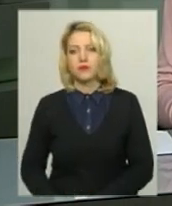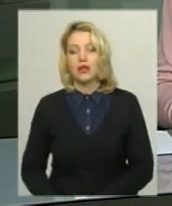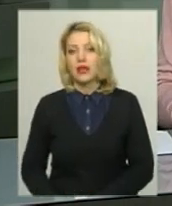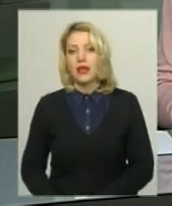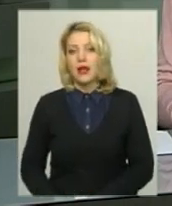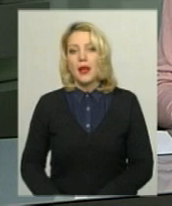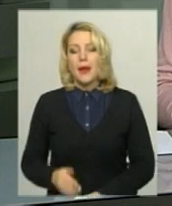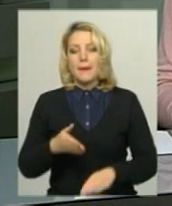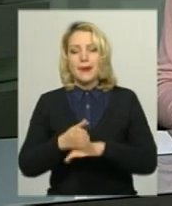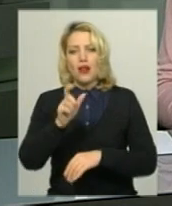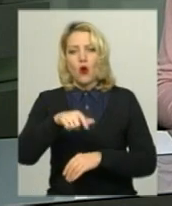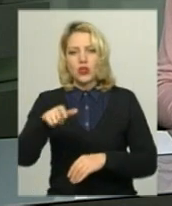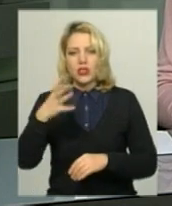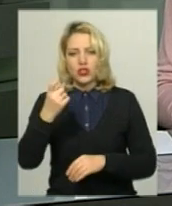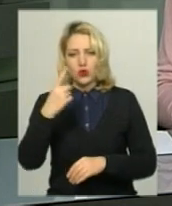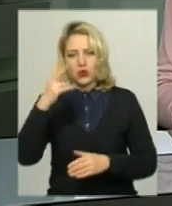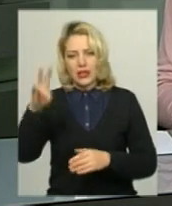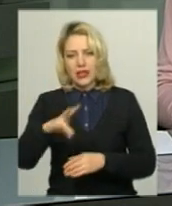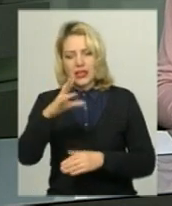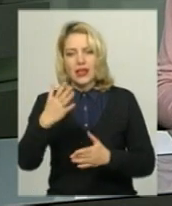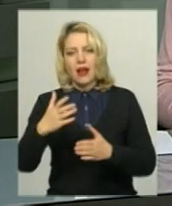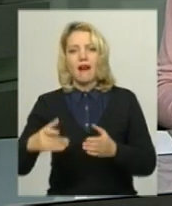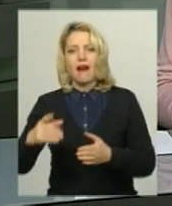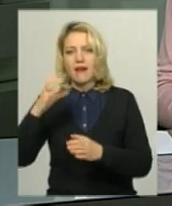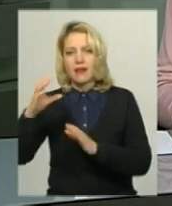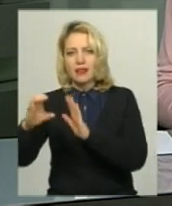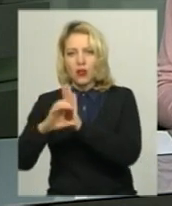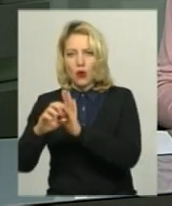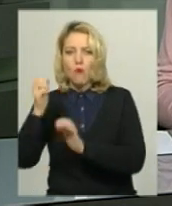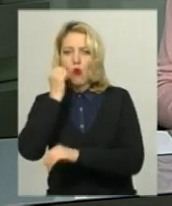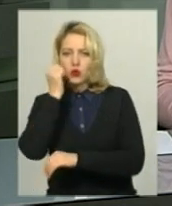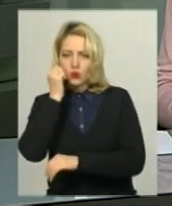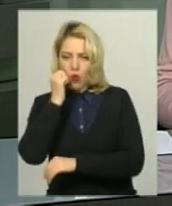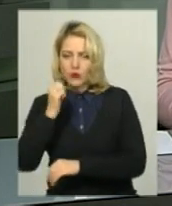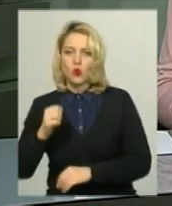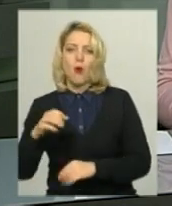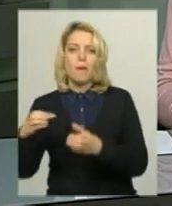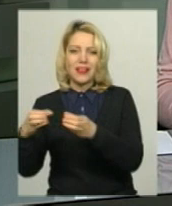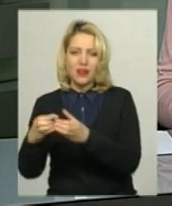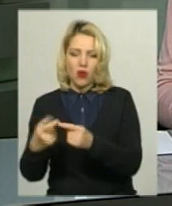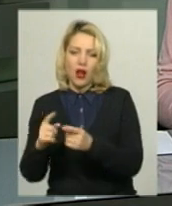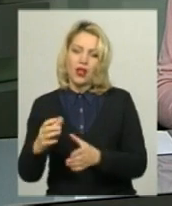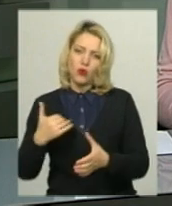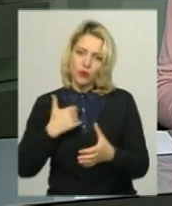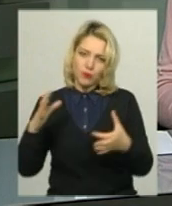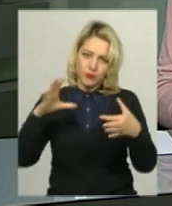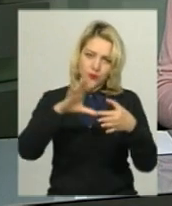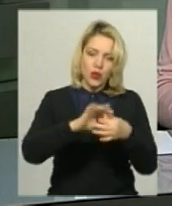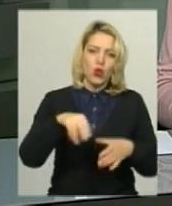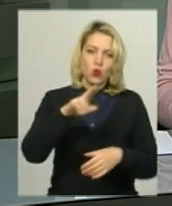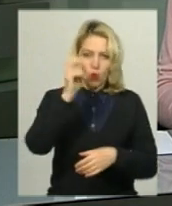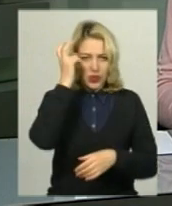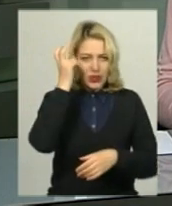Прихожани ще однієї церкви, яка належить Московському патріархату, виявили бажання приєднатися до Хмельницької єпархії